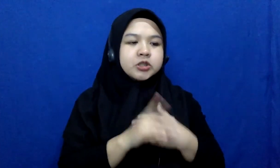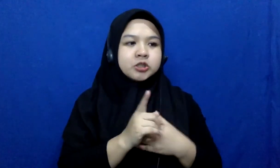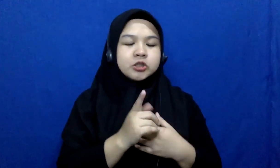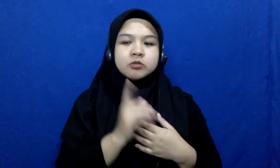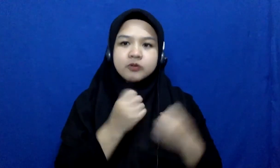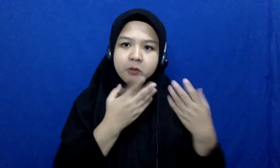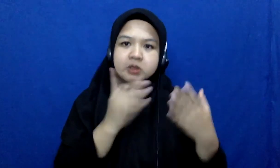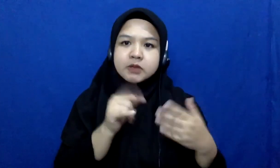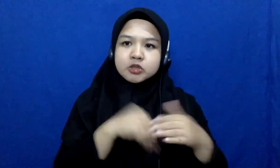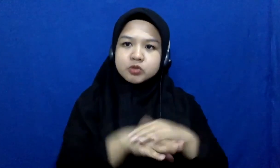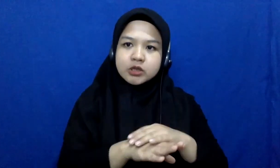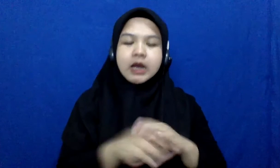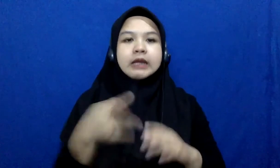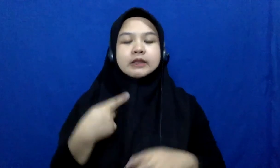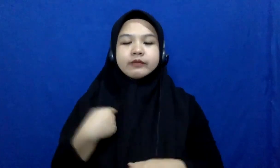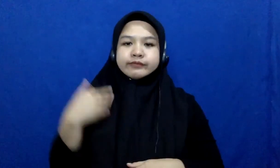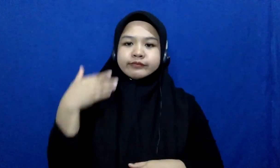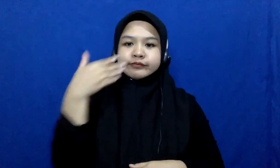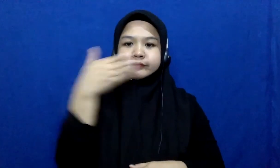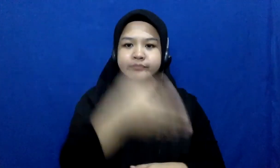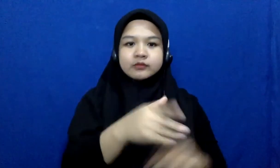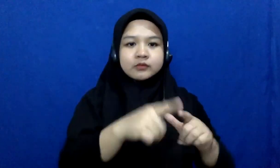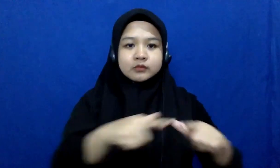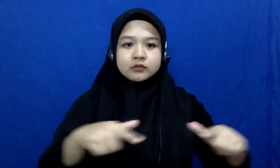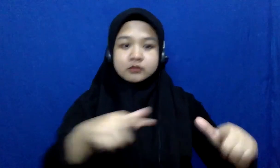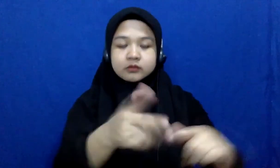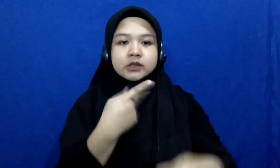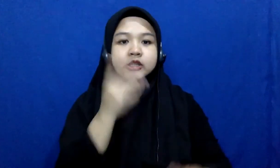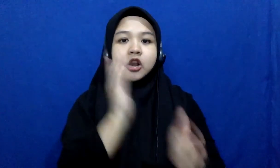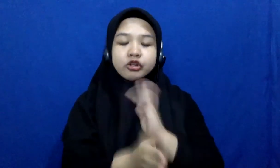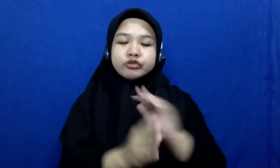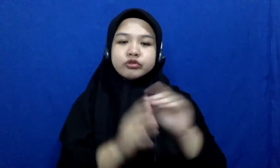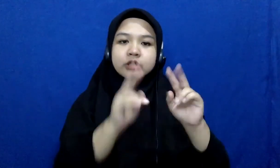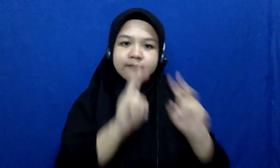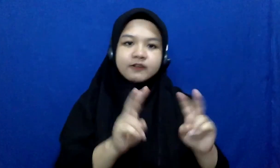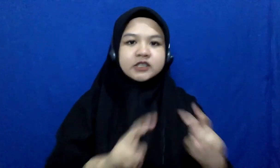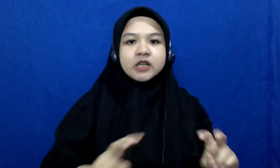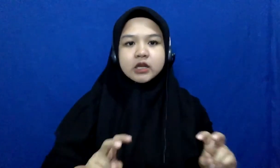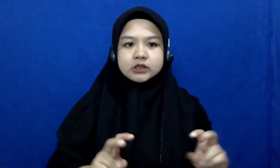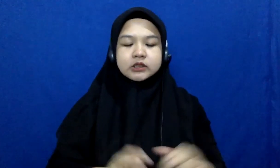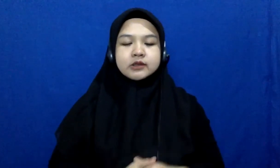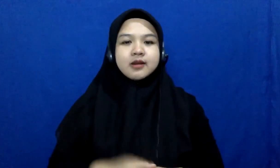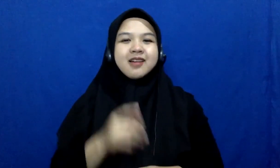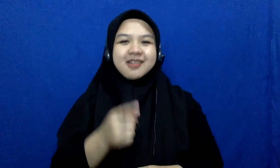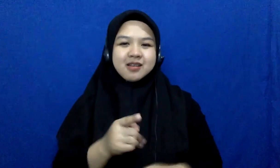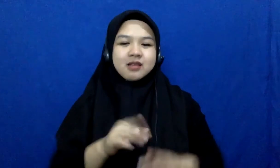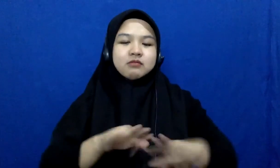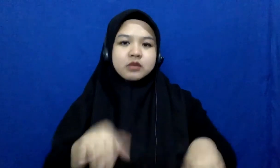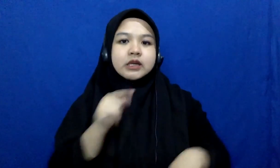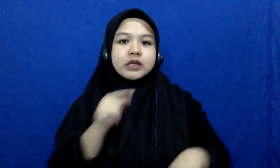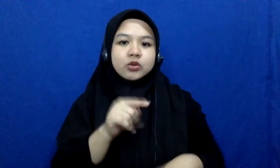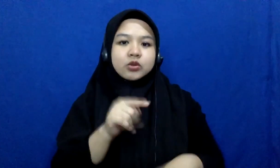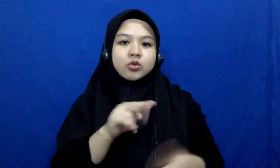yaudah kita turun ke lapangan kita langsung melakukan investigasi gitu nah ini beda ini adalah pelikutan